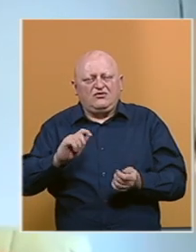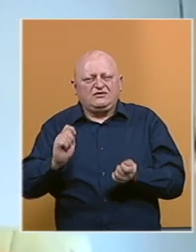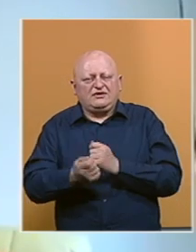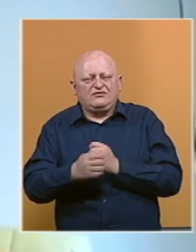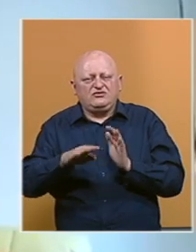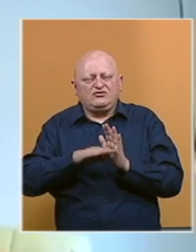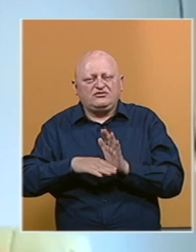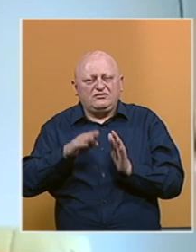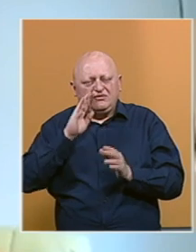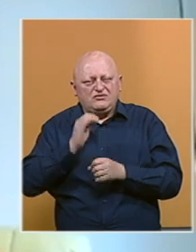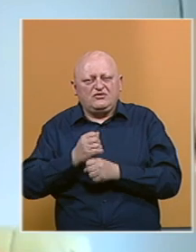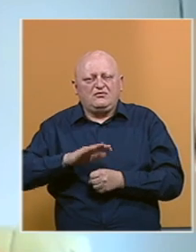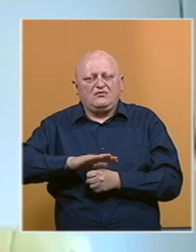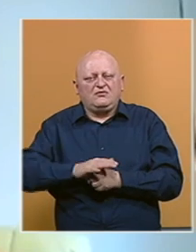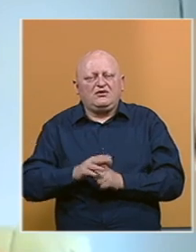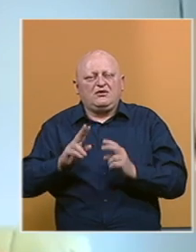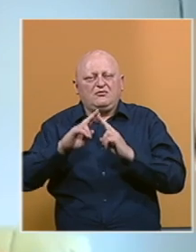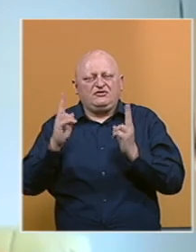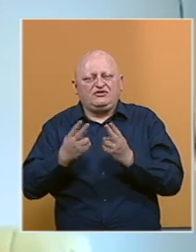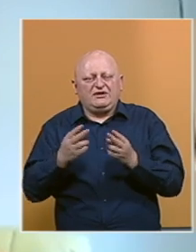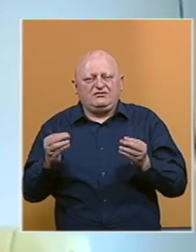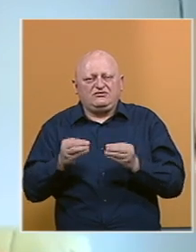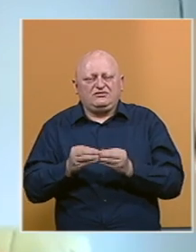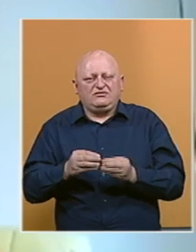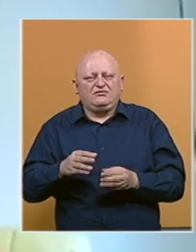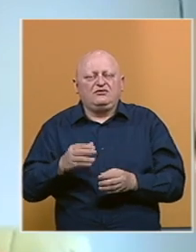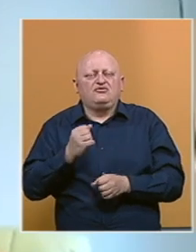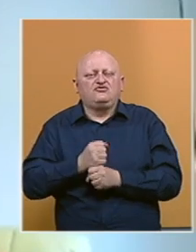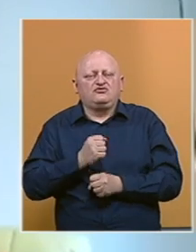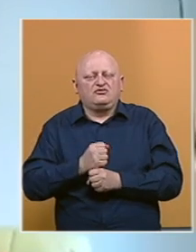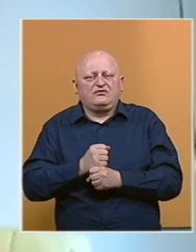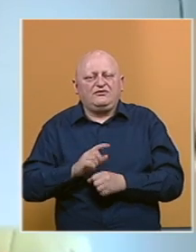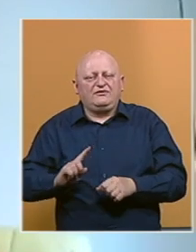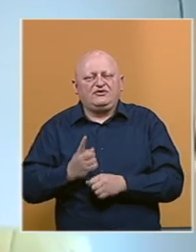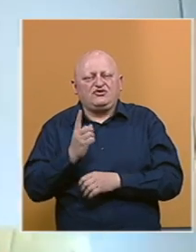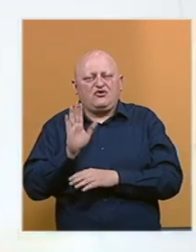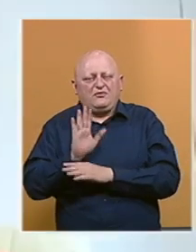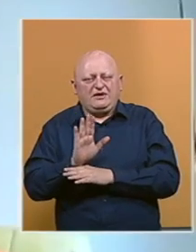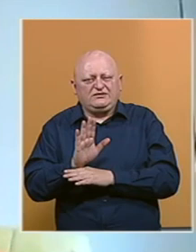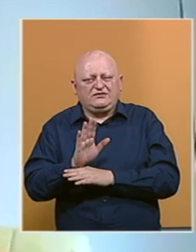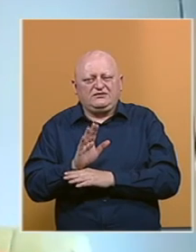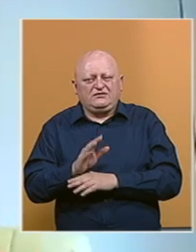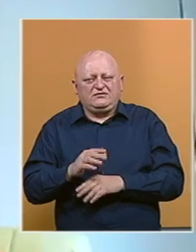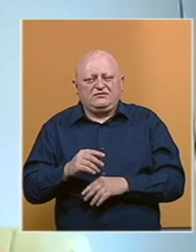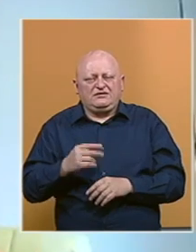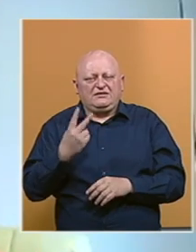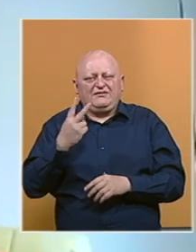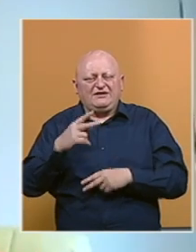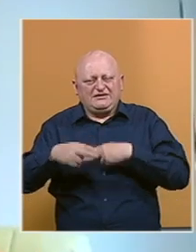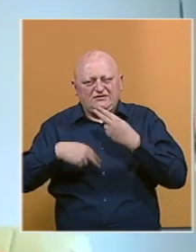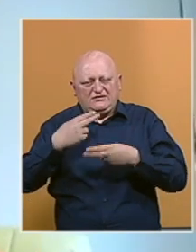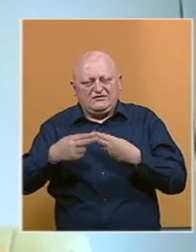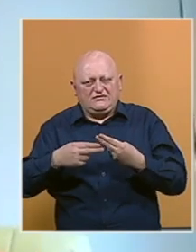Bosne i Hercegovine pod pritiskom Međunarodne zajednice uz djelovanje visokog predstavnika. Venecijanska komisija